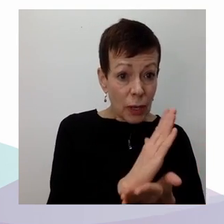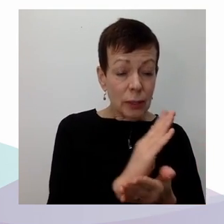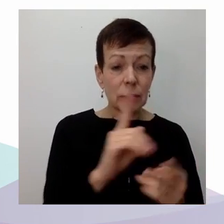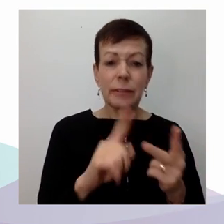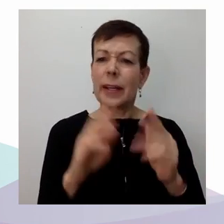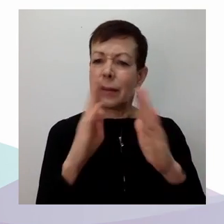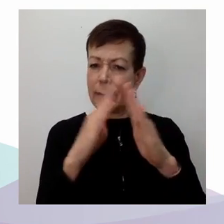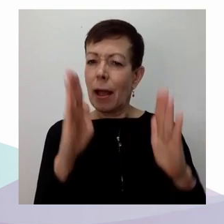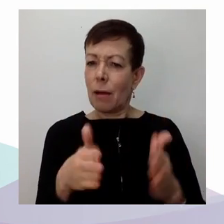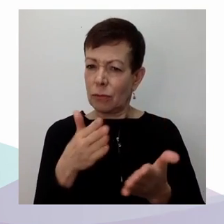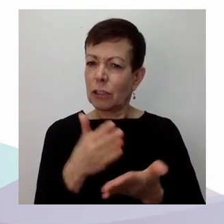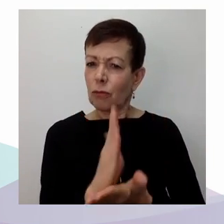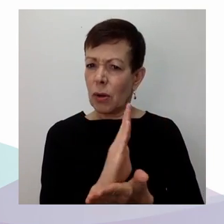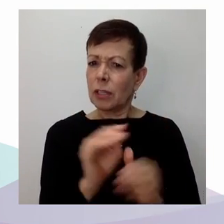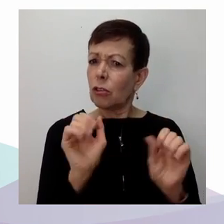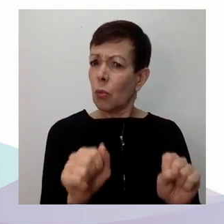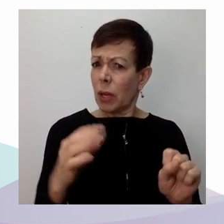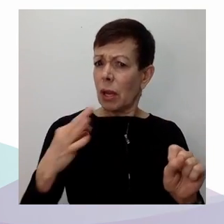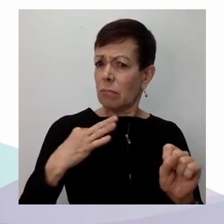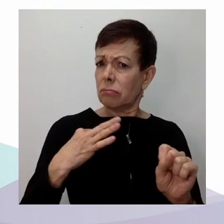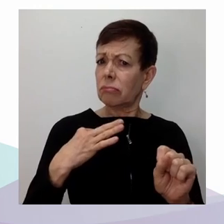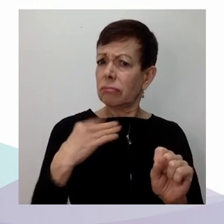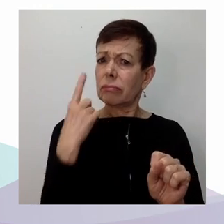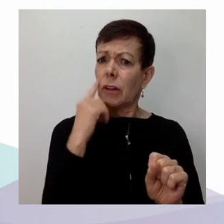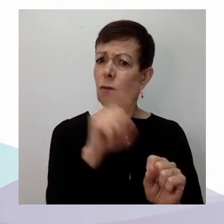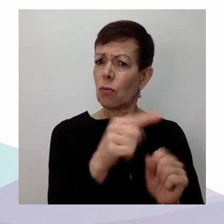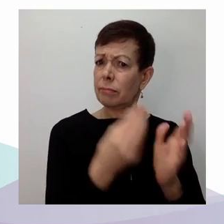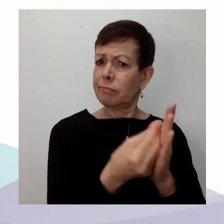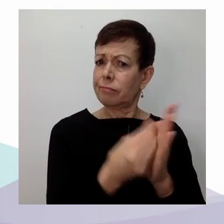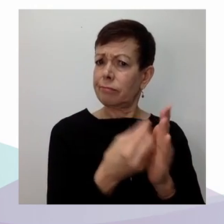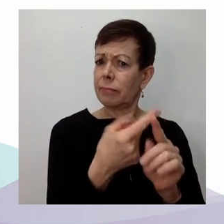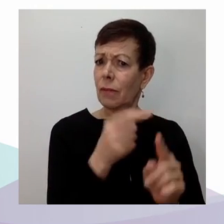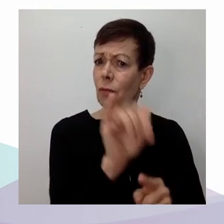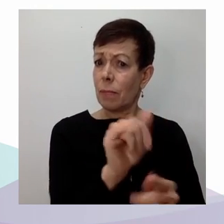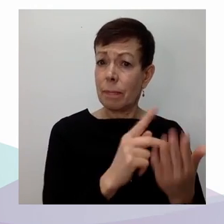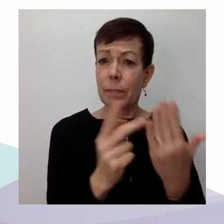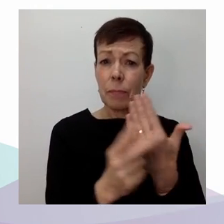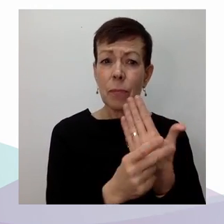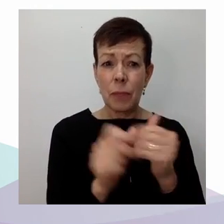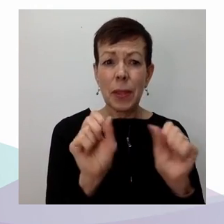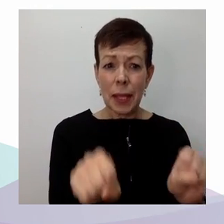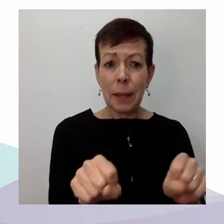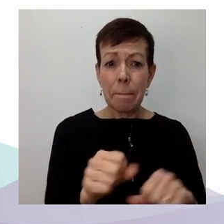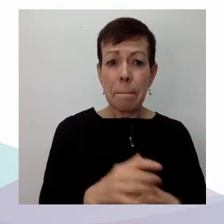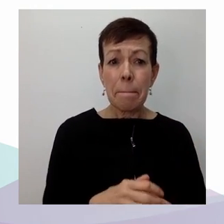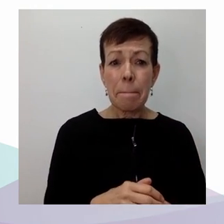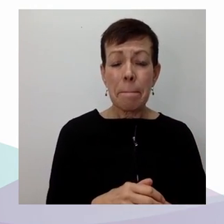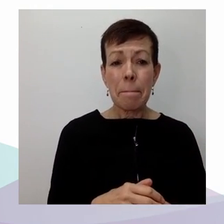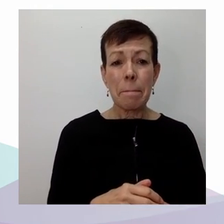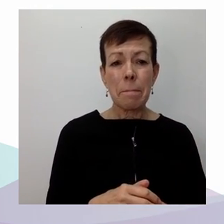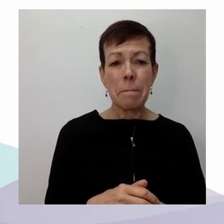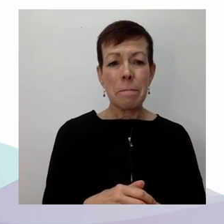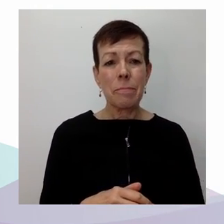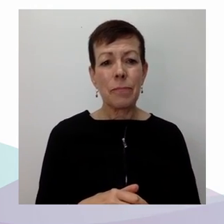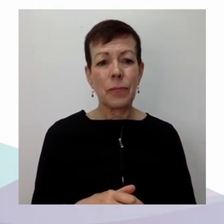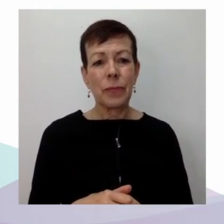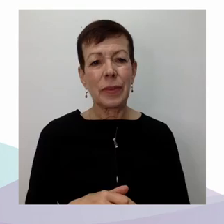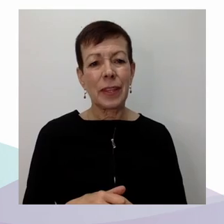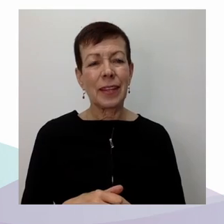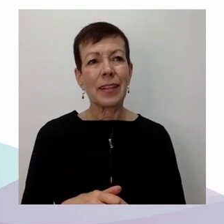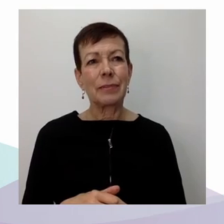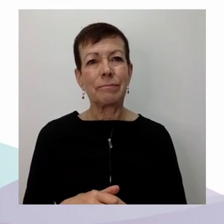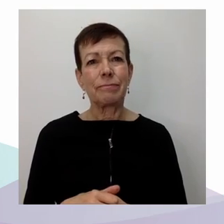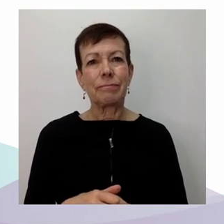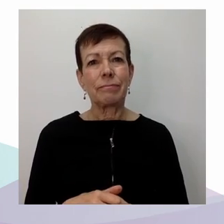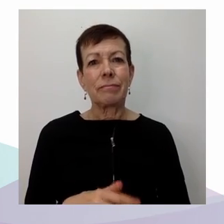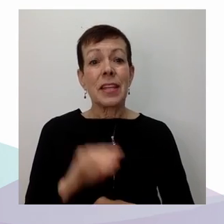la réflexion vers le législateur également, parce que c'est vrai que lorsqu'on pense aux droits économiques et sociaux, comme à tous